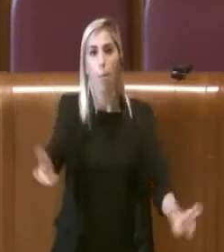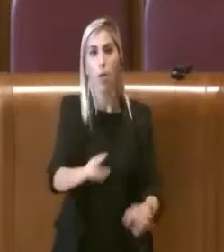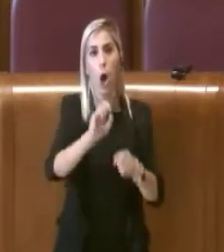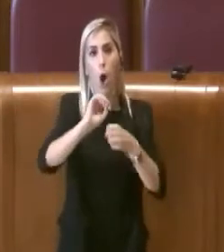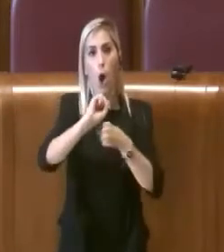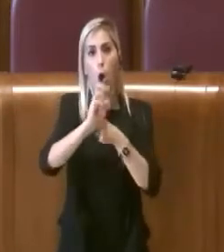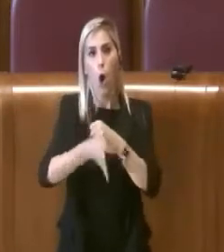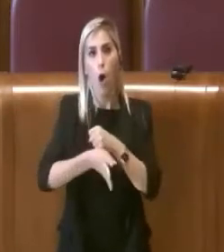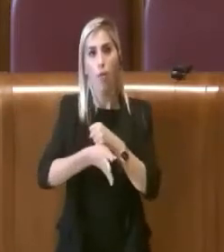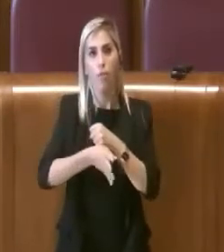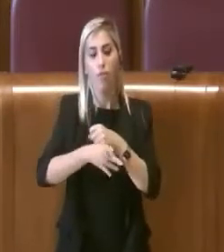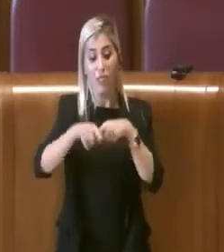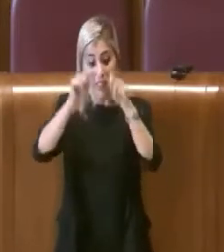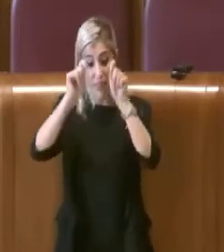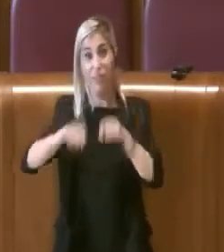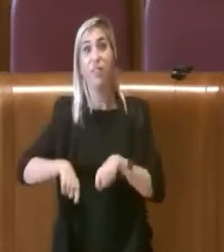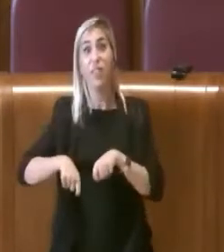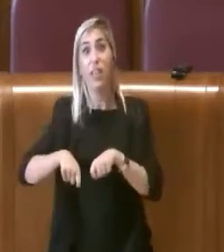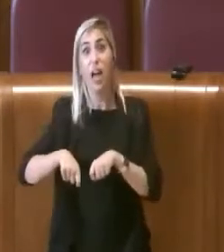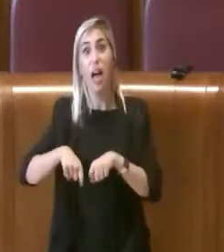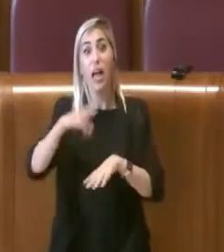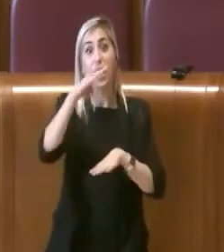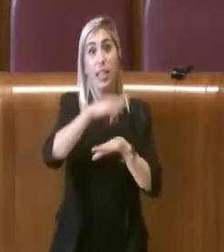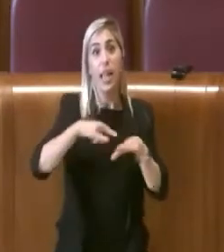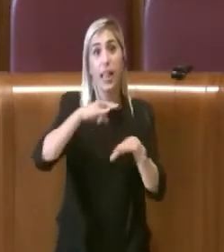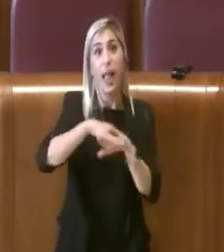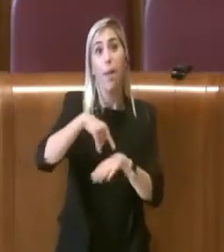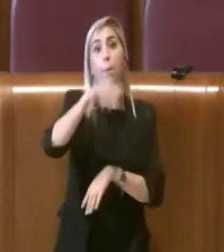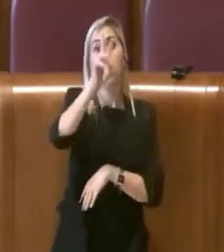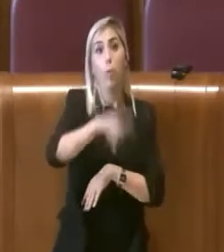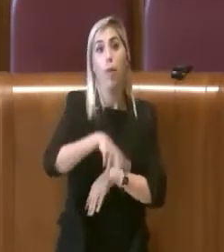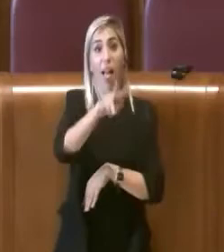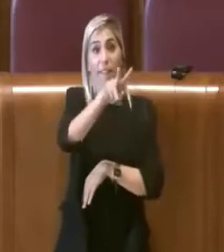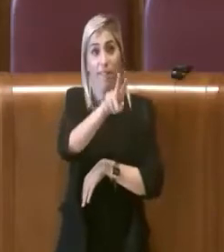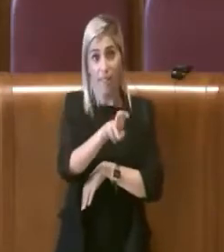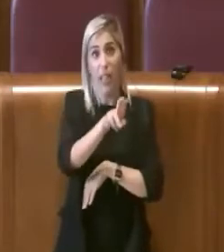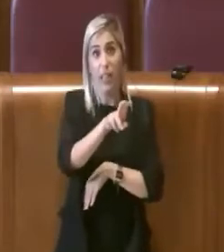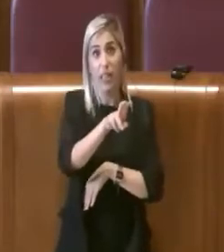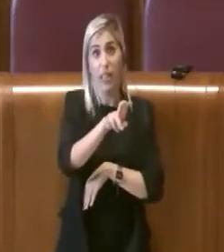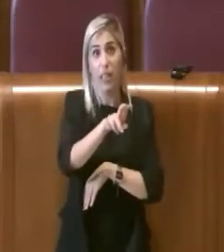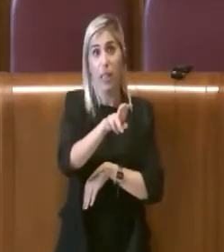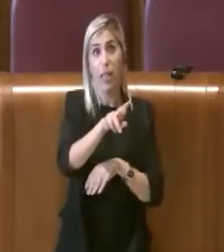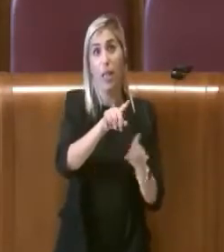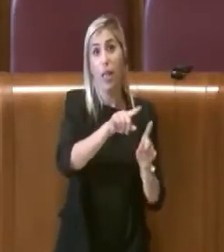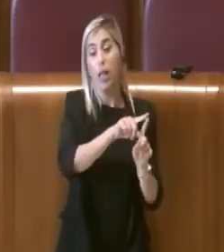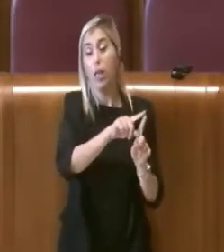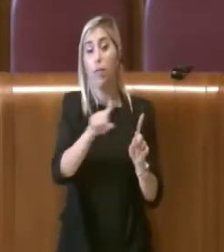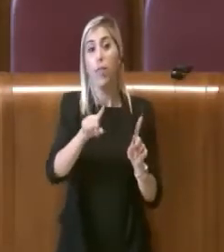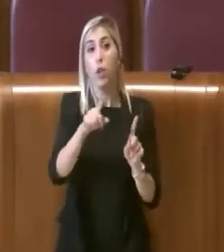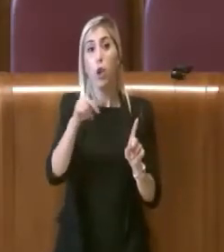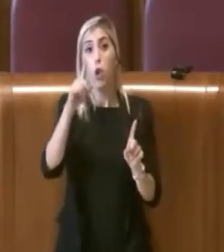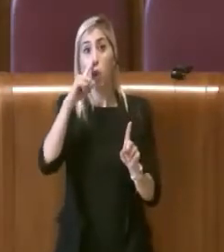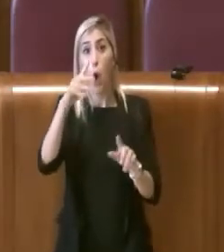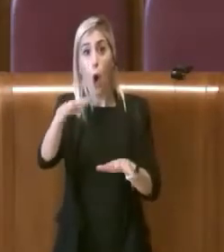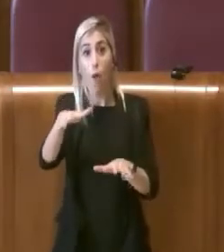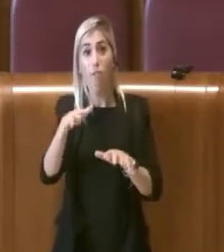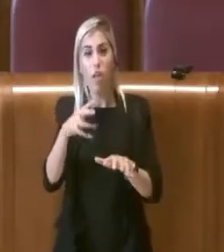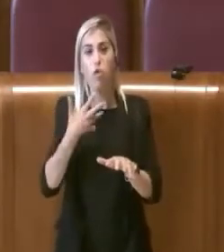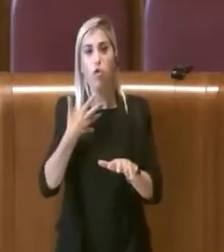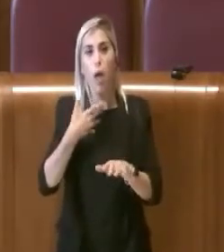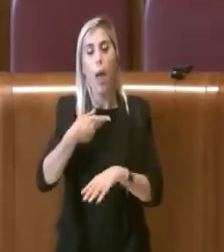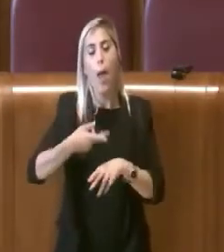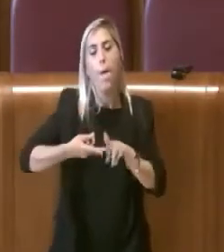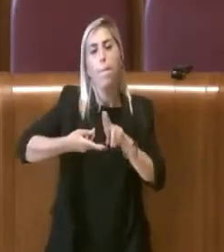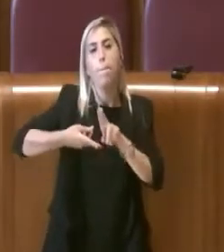Covid a partire da settembre del 2020. Con novembre c'è stato un più